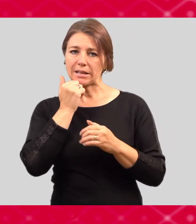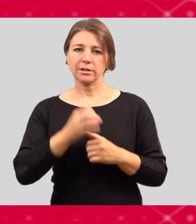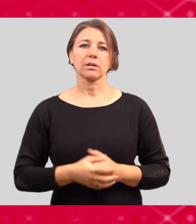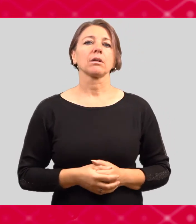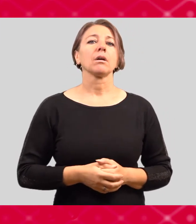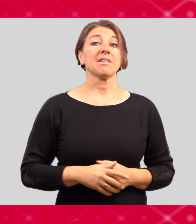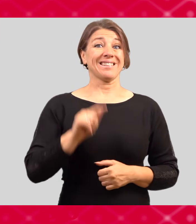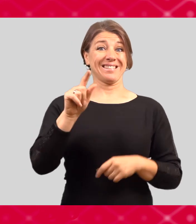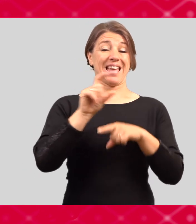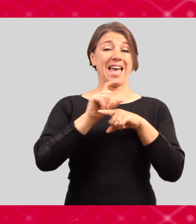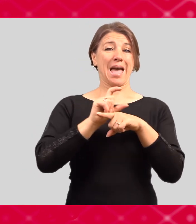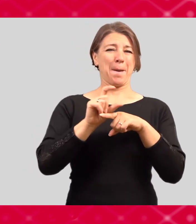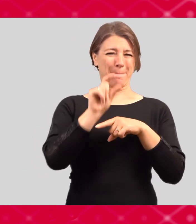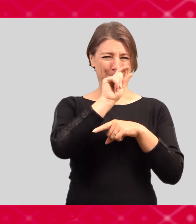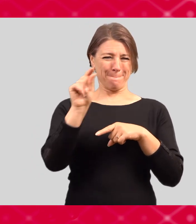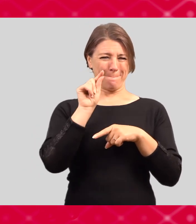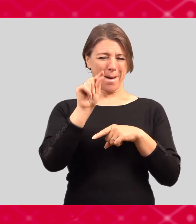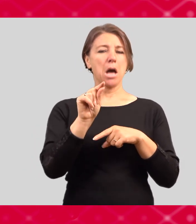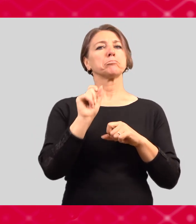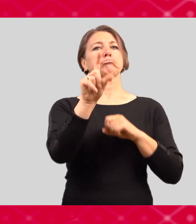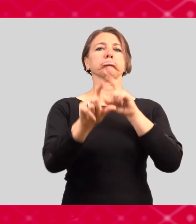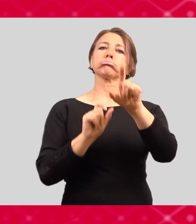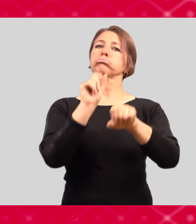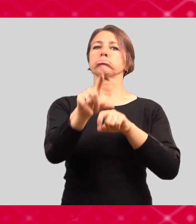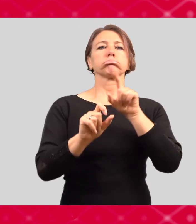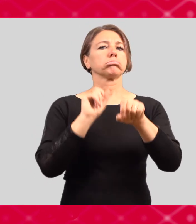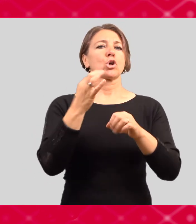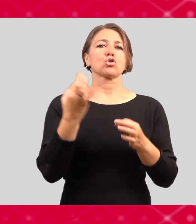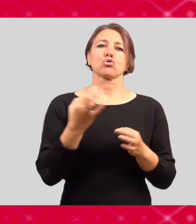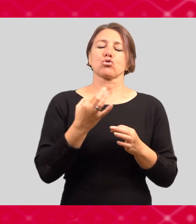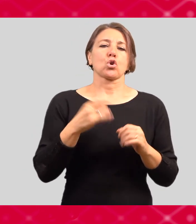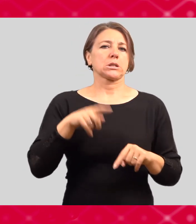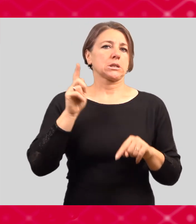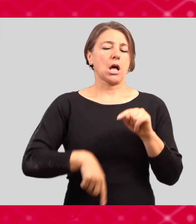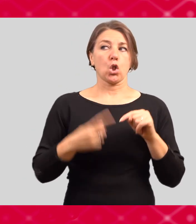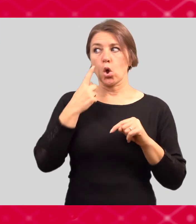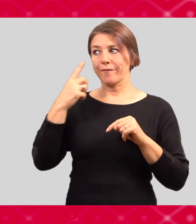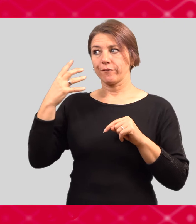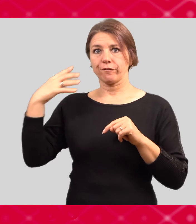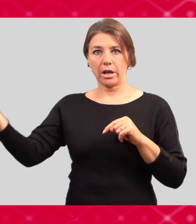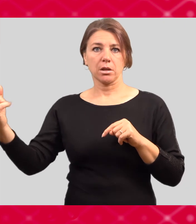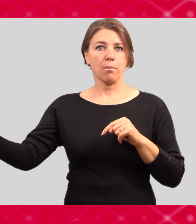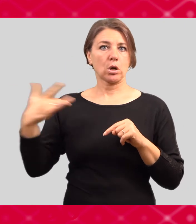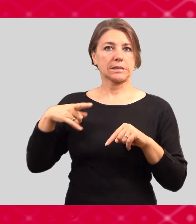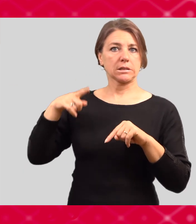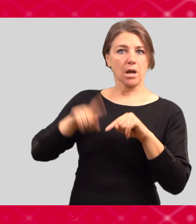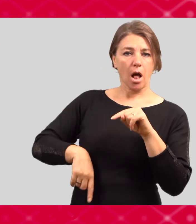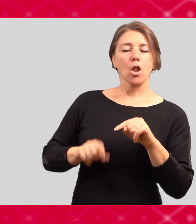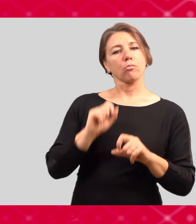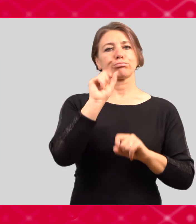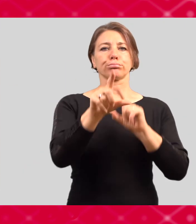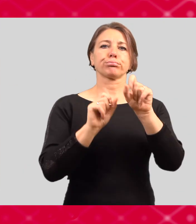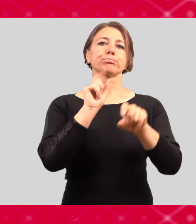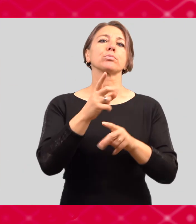Chtěla bych vás ujistit v tom, že přístup k této schránce má jen jedna pověřená důvěryhodná osoba.